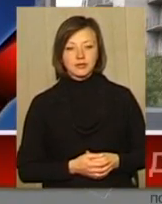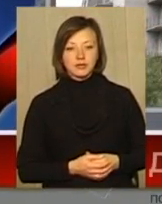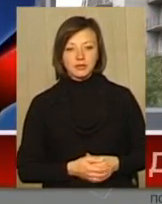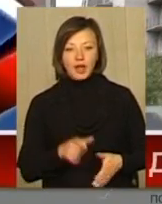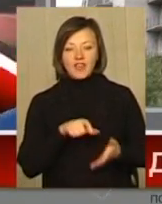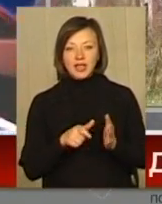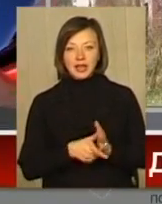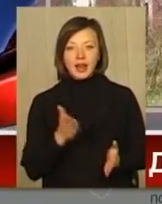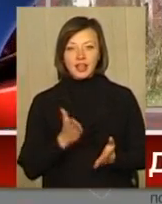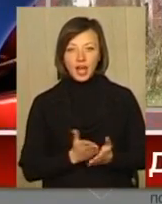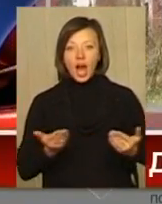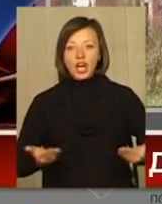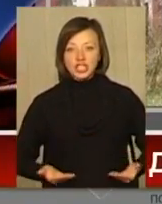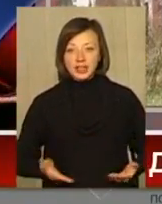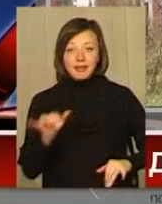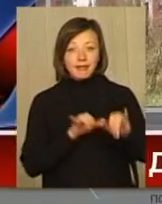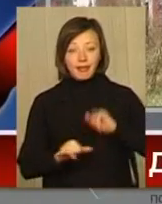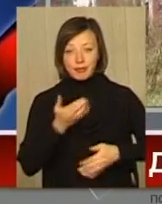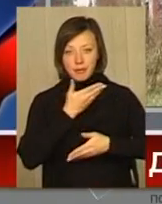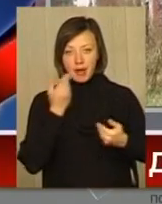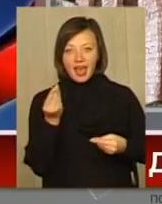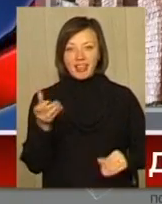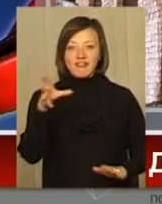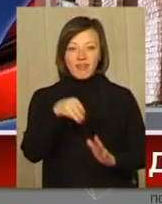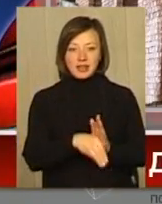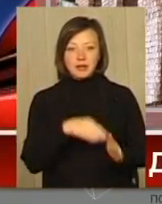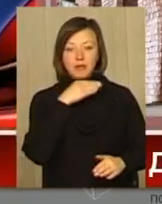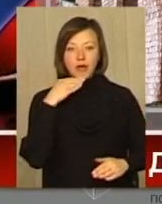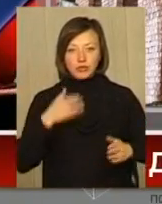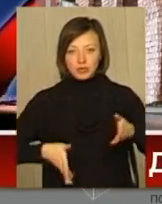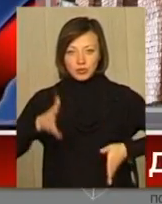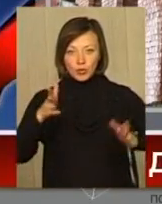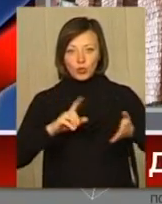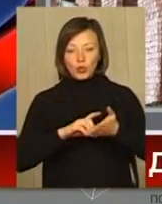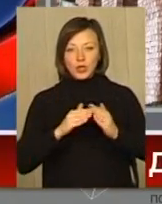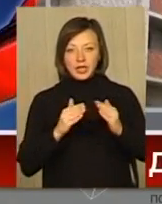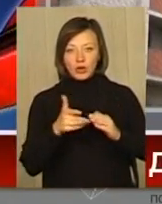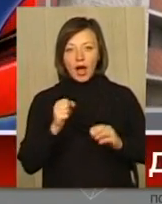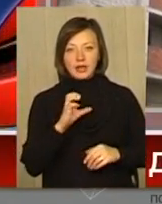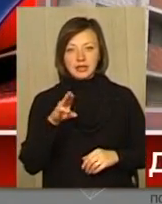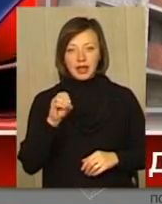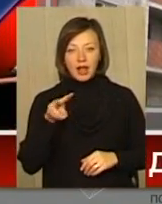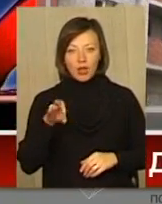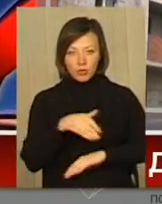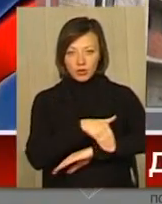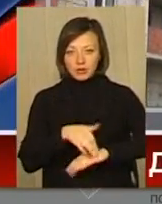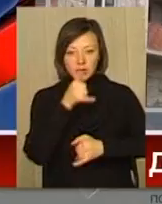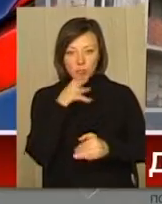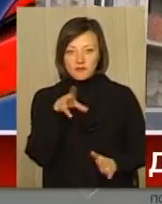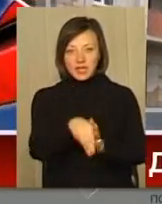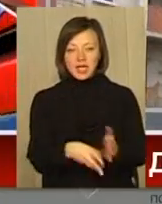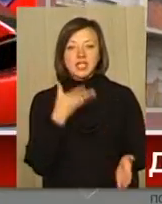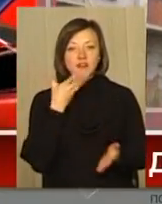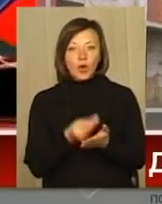Квартира є, а жити де немає. Інвестори багатоквартирного будинку на вулиці Гастелло у Хмельницькому ніяк не вселяться в свої